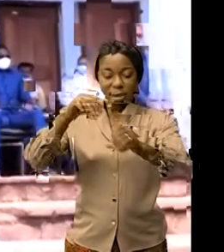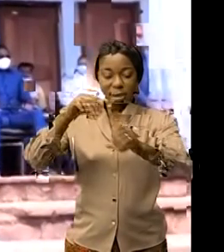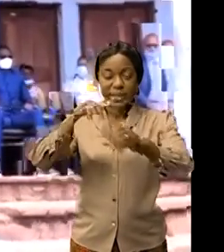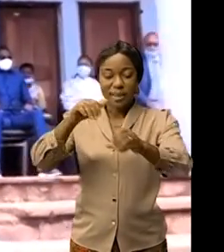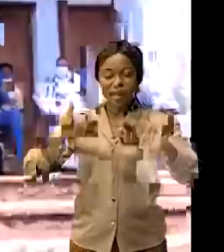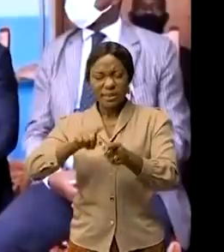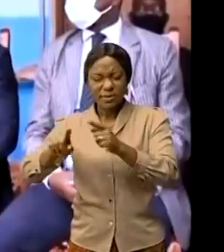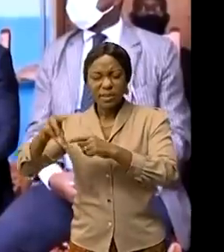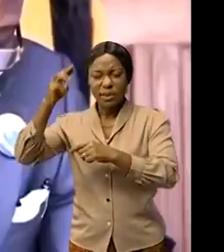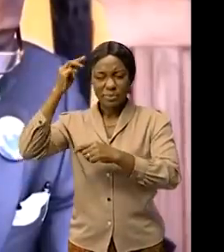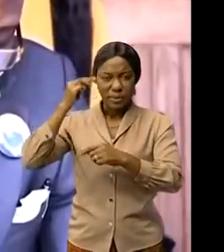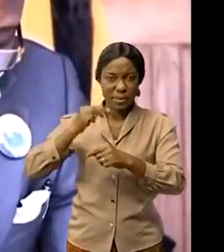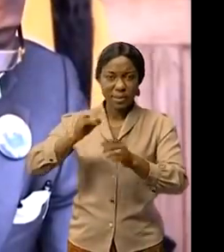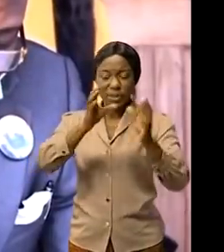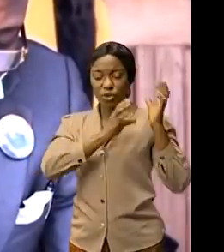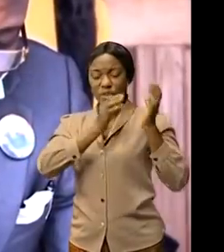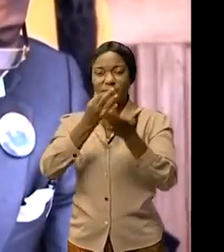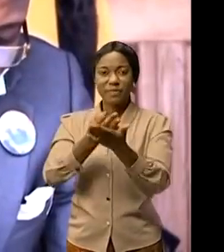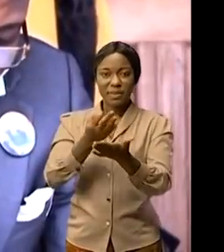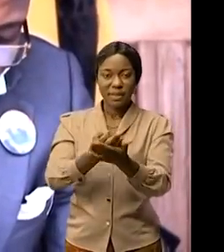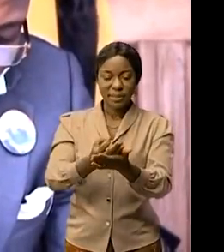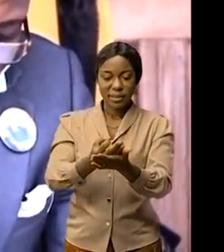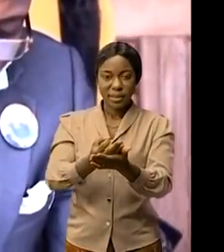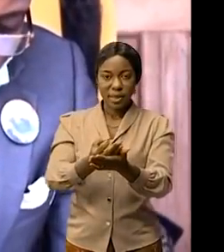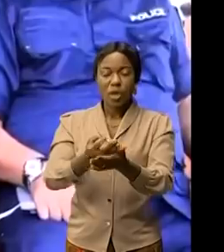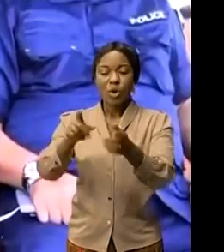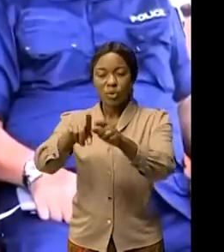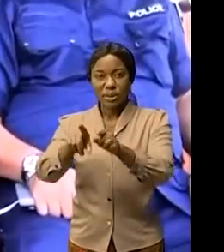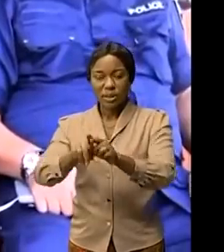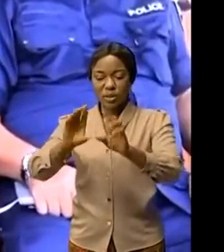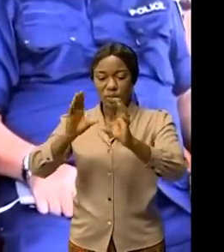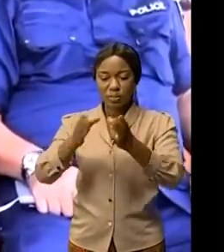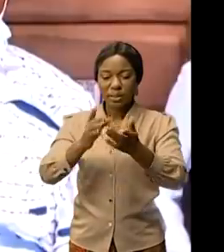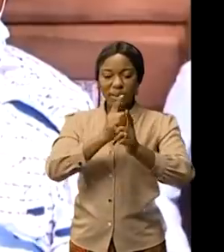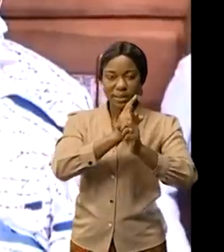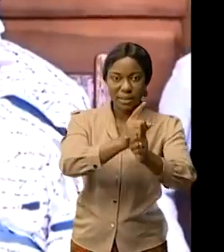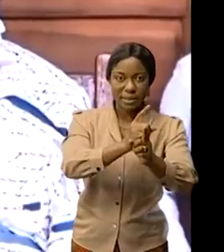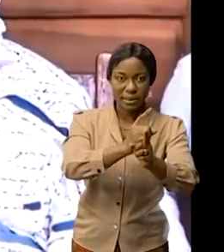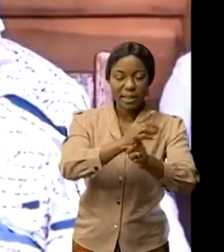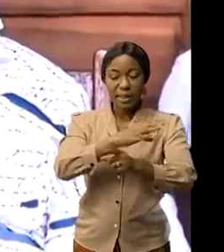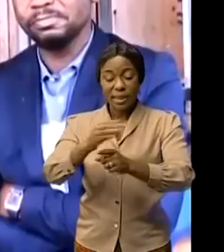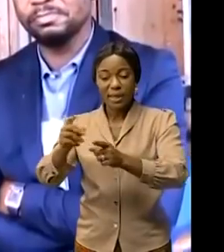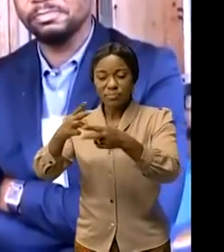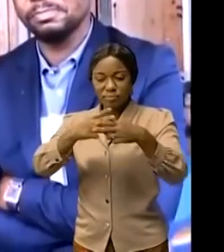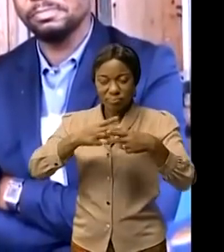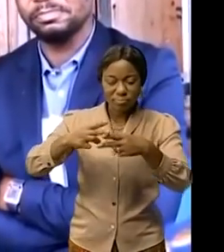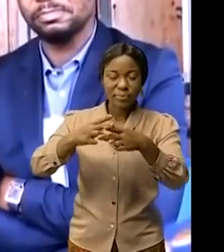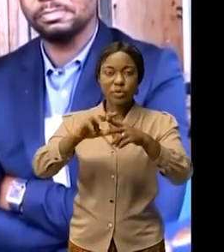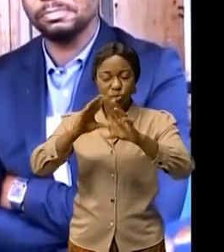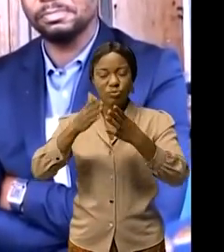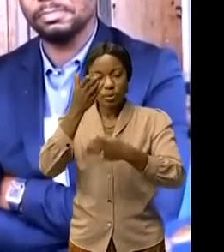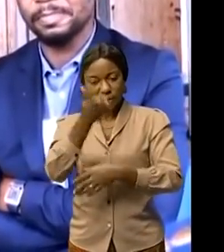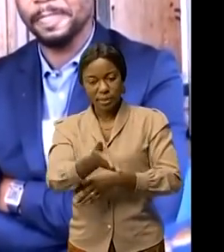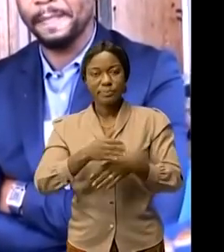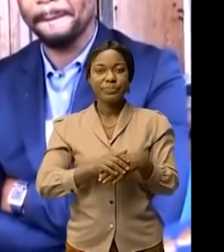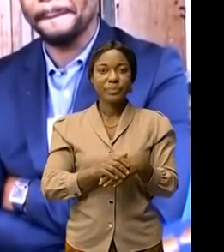dans celui en charge des finances Emmanuel Pédo celui du comité provincial de sécurité et du comité de gestion de la DGSUB dans ce mois